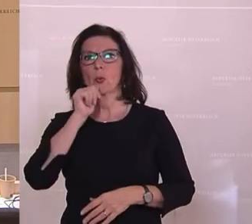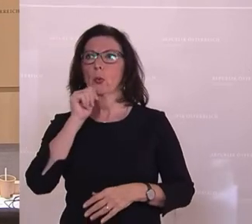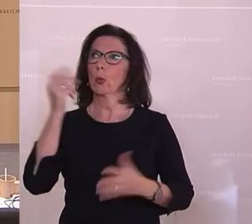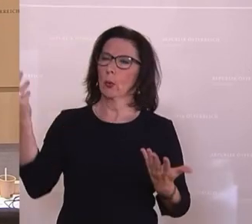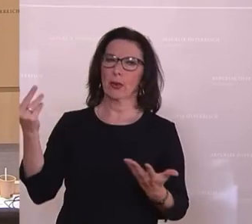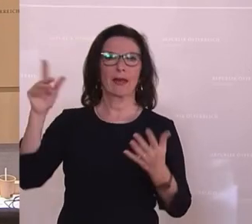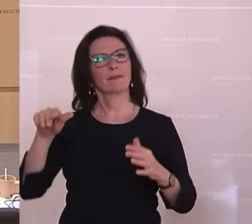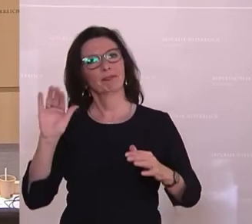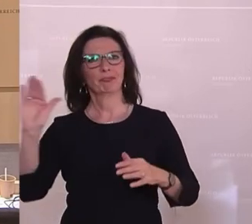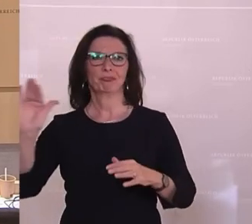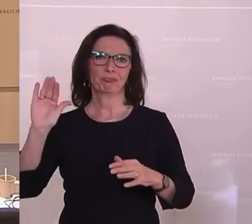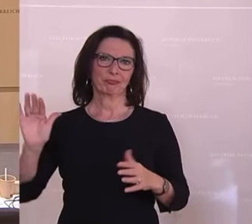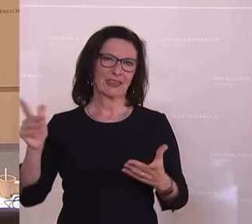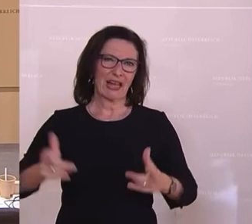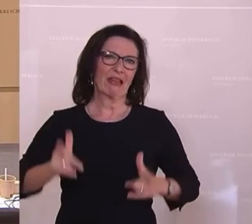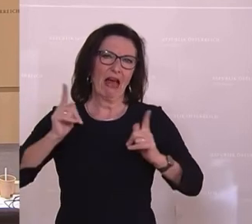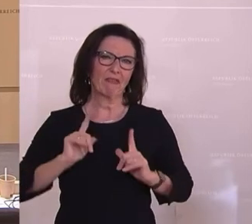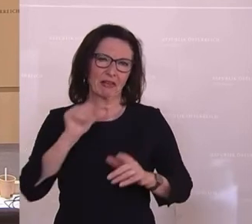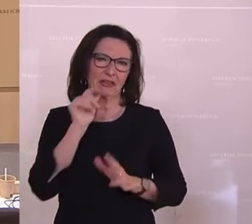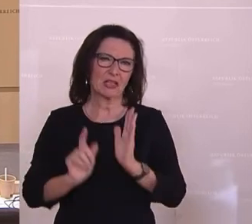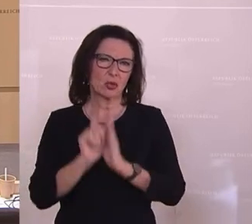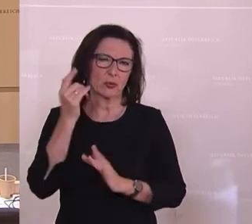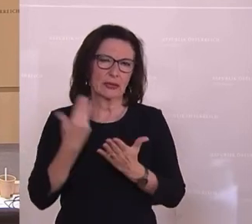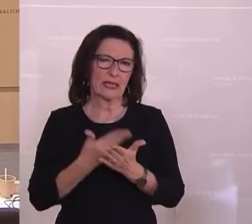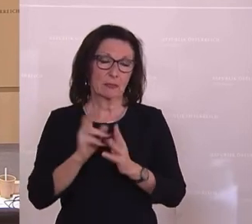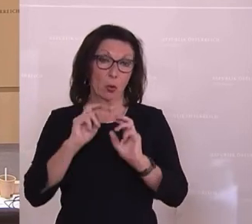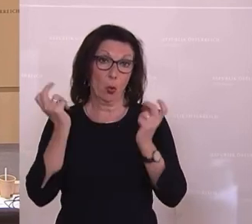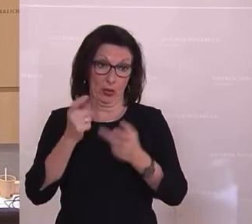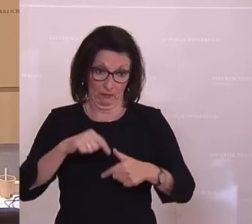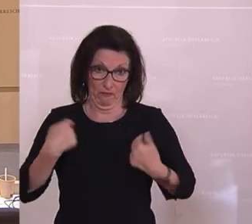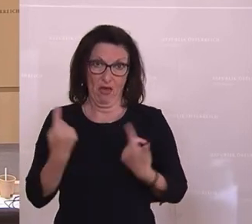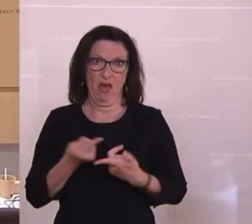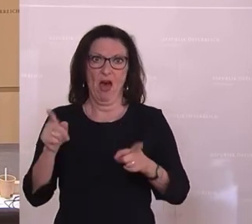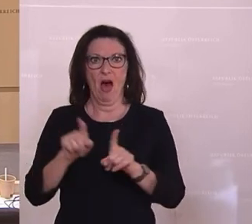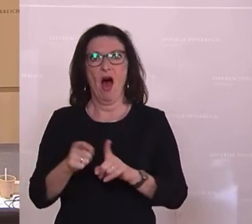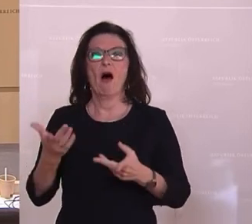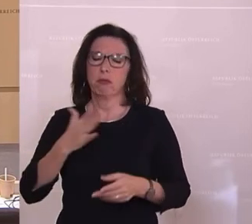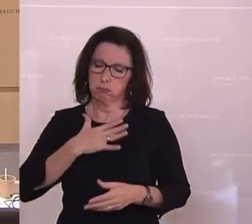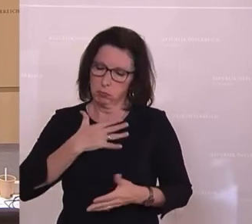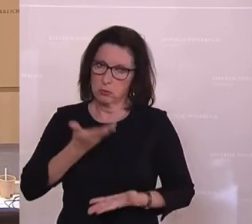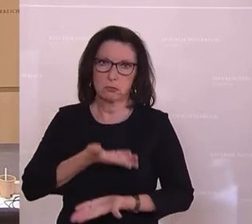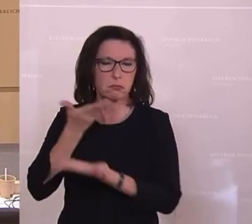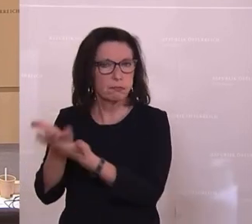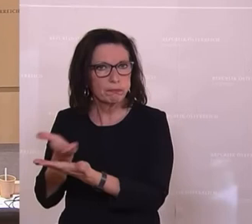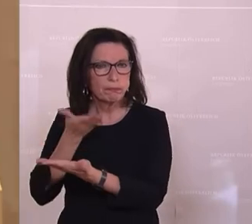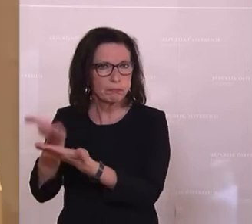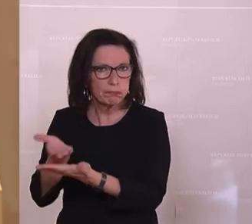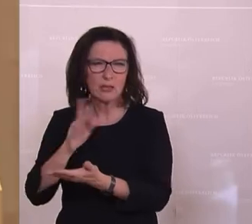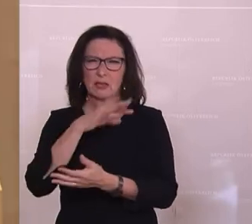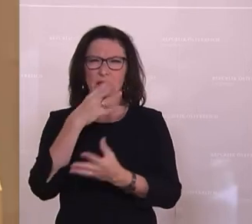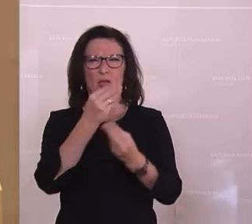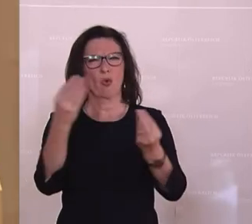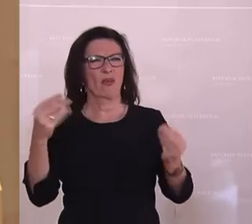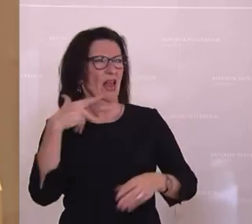ja, ist die Erwartungshaltung nicht so hoch. Deswegen werden wir uns natürlich bei diesem runden Tisch einbringen. Was es bräuchte, nämlich diese unzähligen Anträge, die die